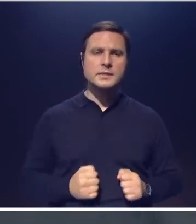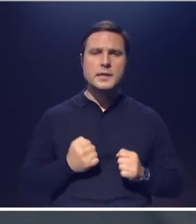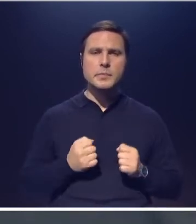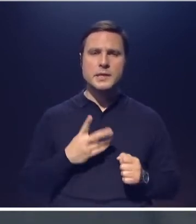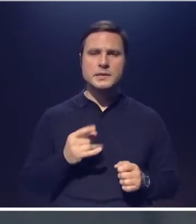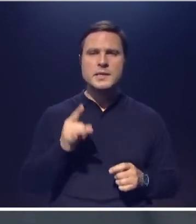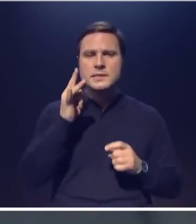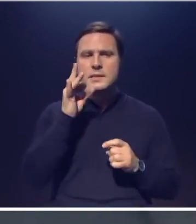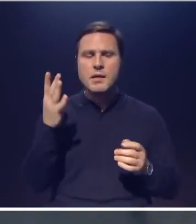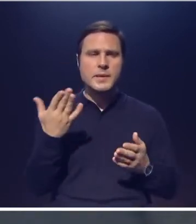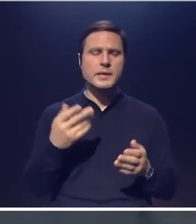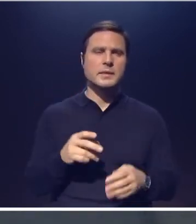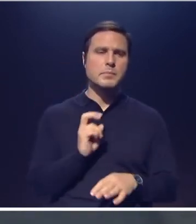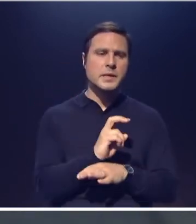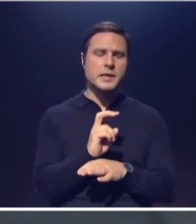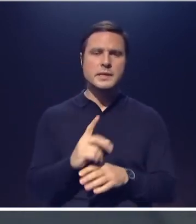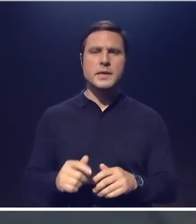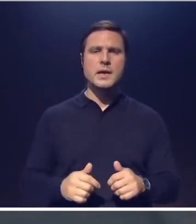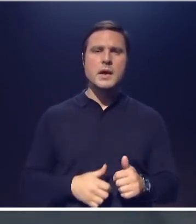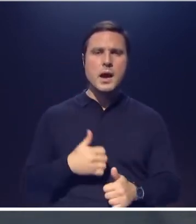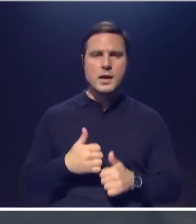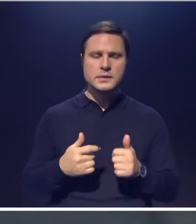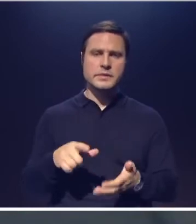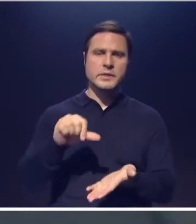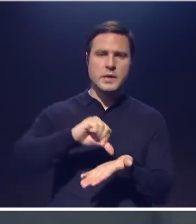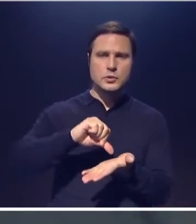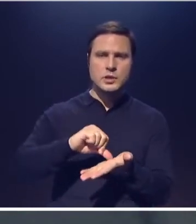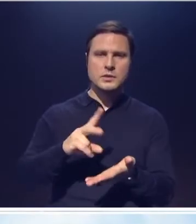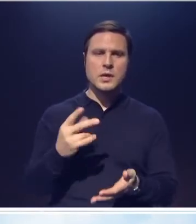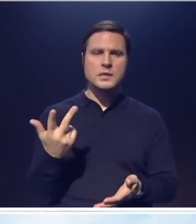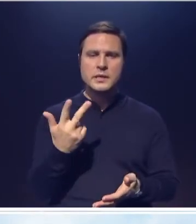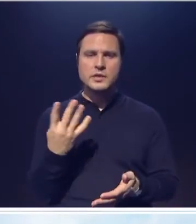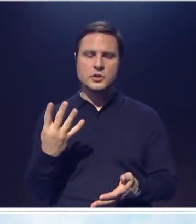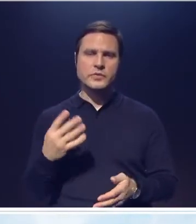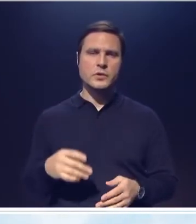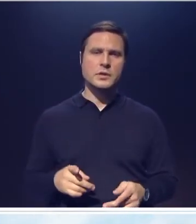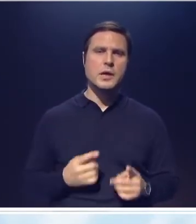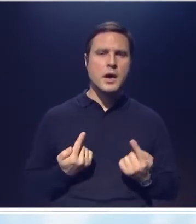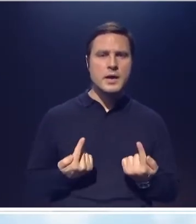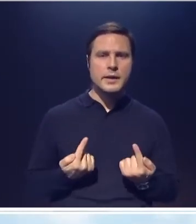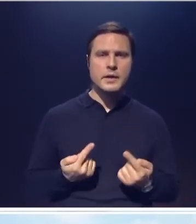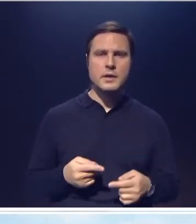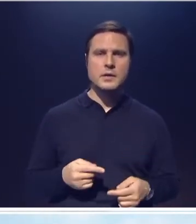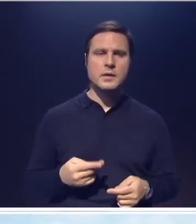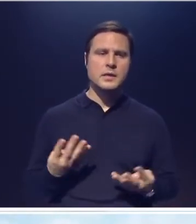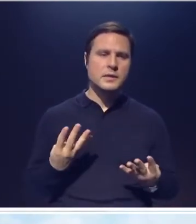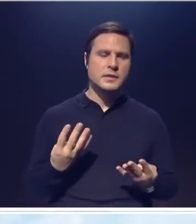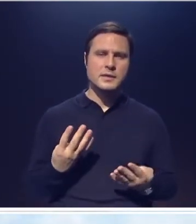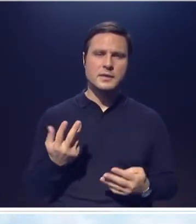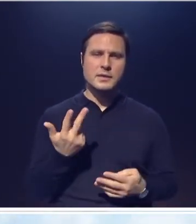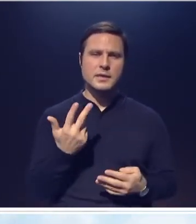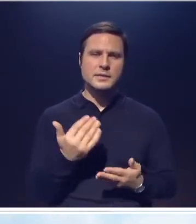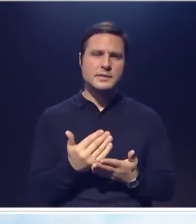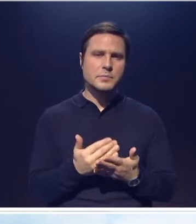ходили по каким-то кастингам, участвовали там на третьих-четвертых ролях в третьестепенных сериалах,